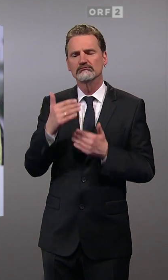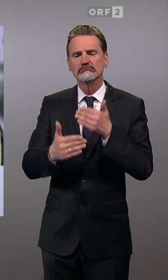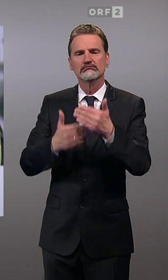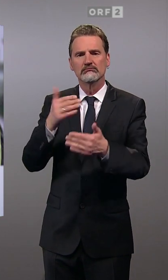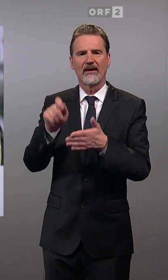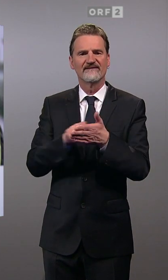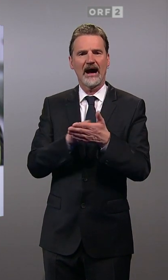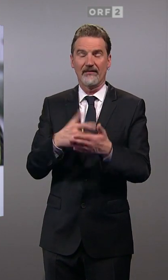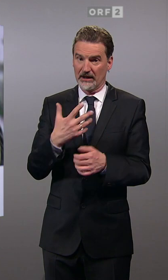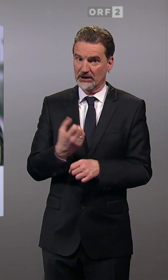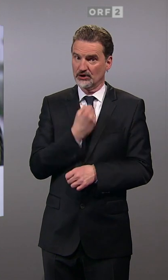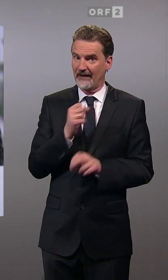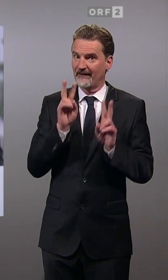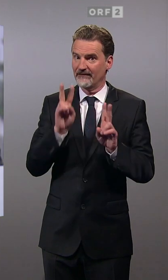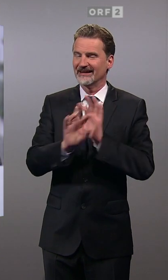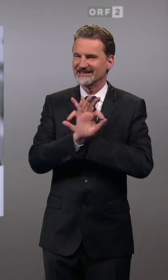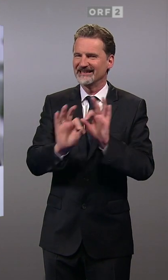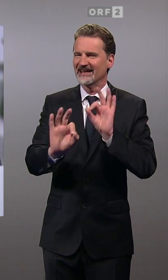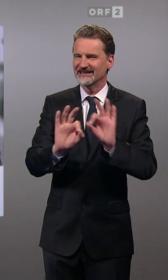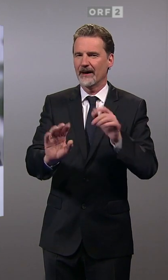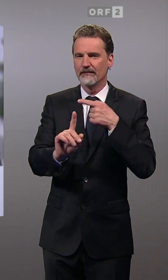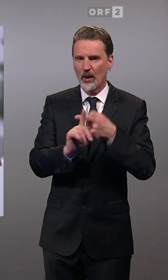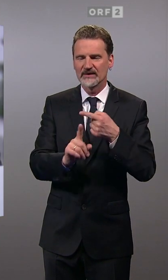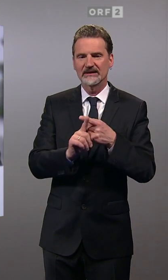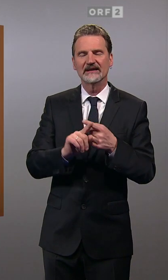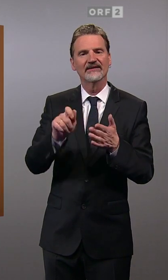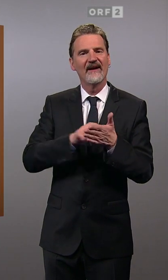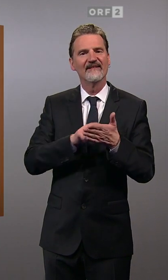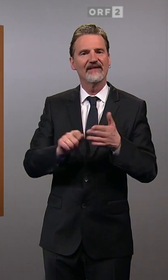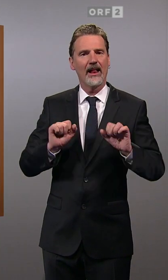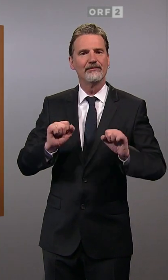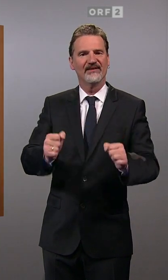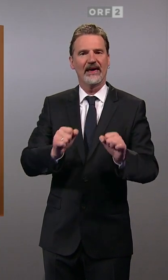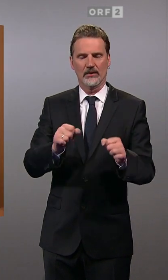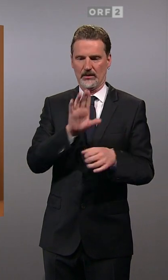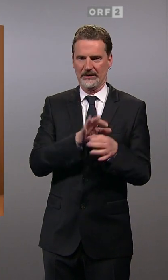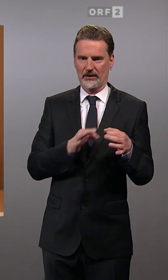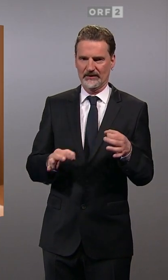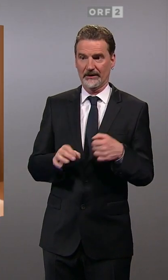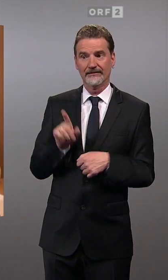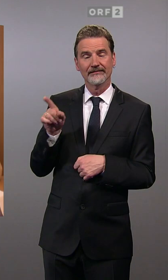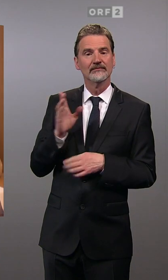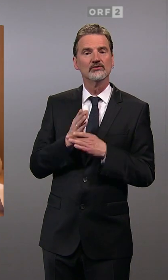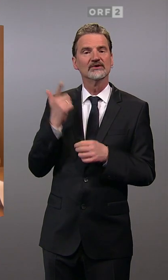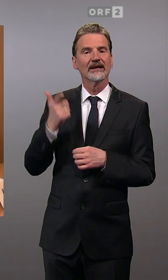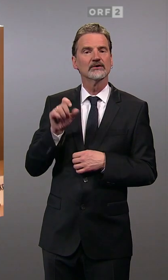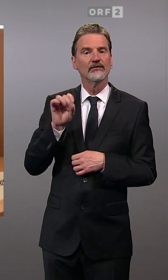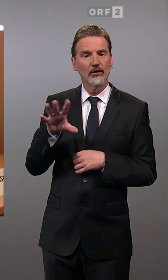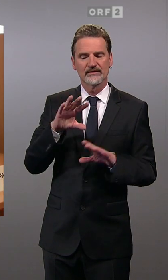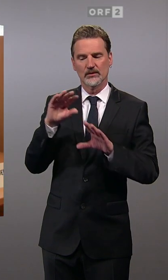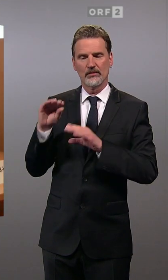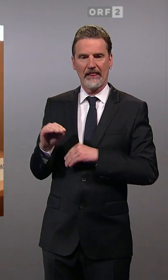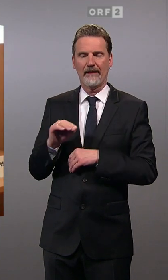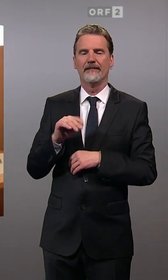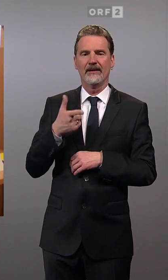der Tat eine super positive Wahlbewegung in Niederösterreich zu machen. Chrisma steht seit 2015 an der Spitze der niederösterreichischen